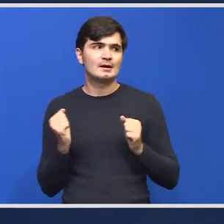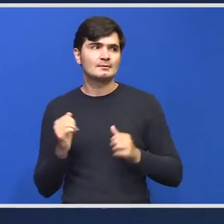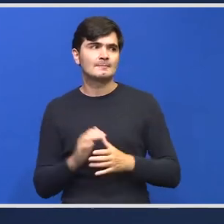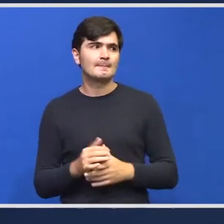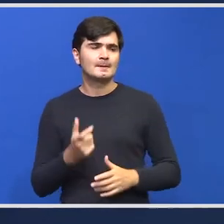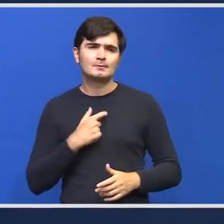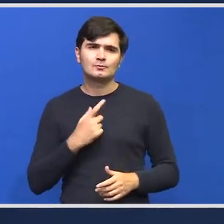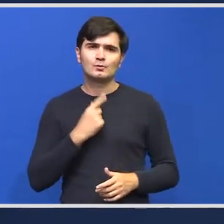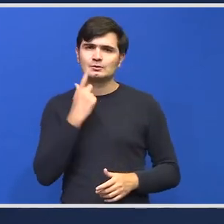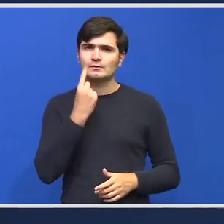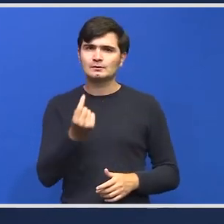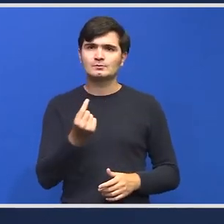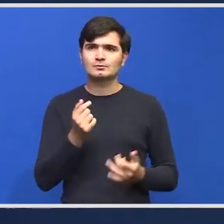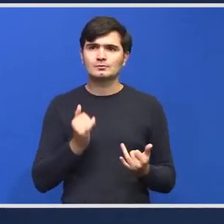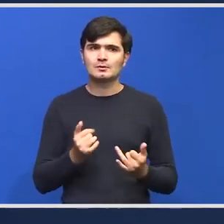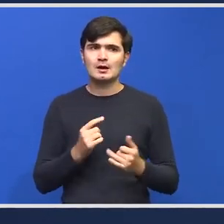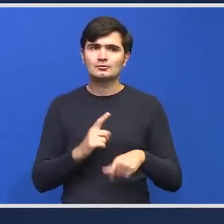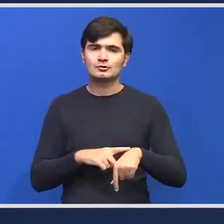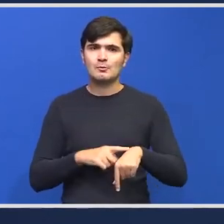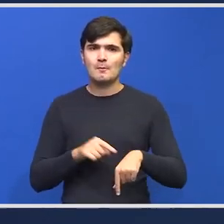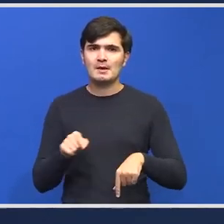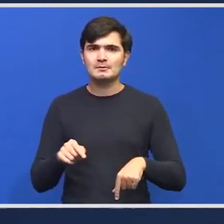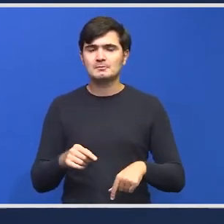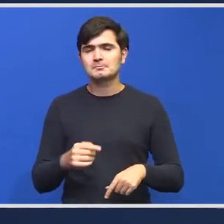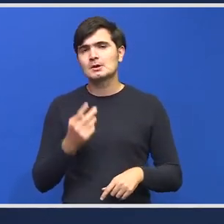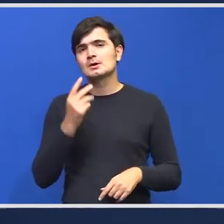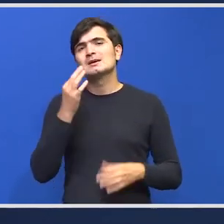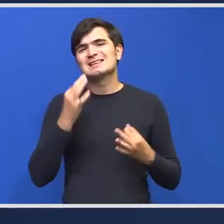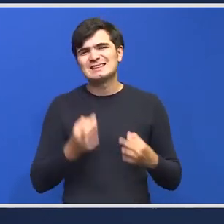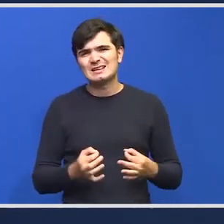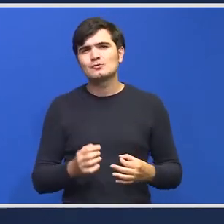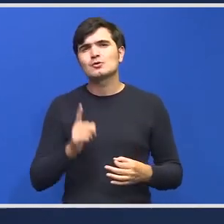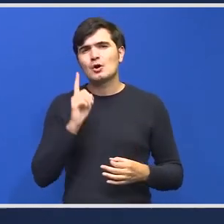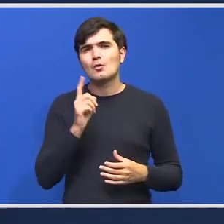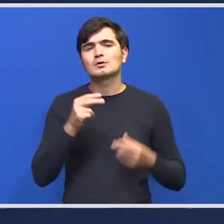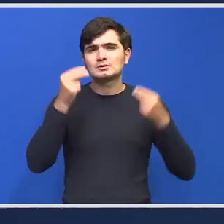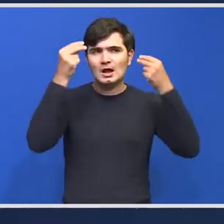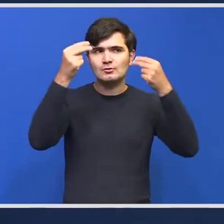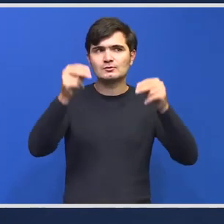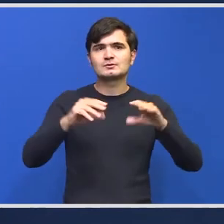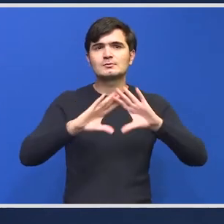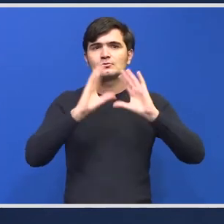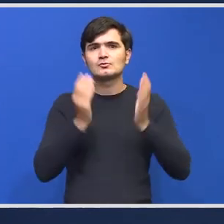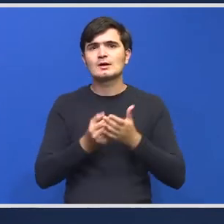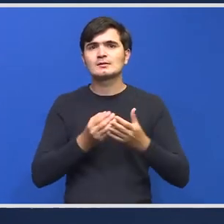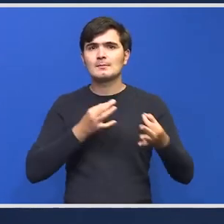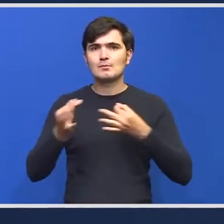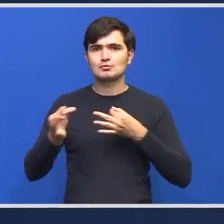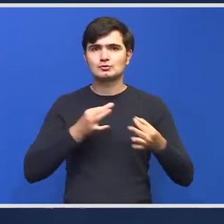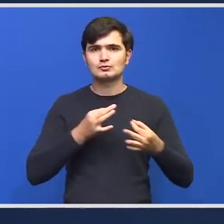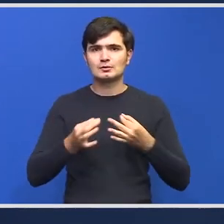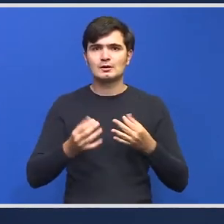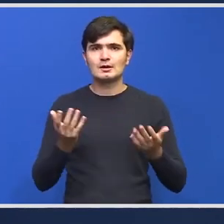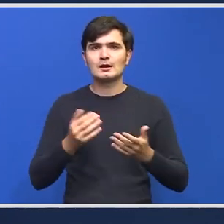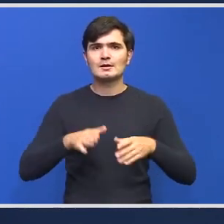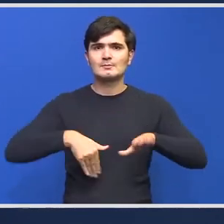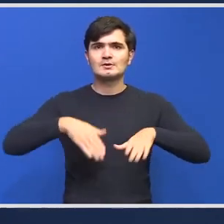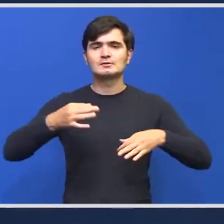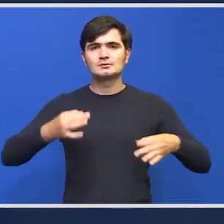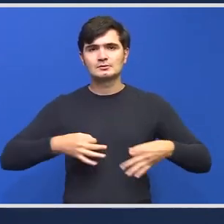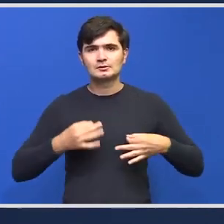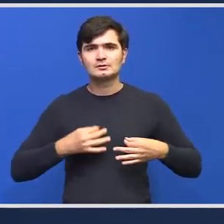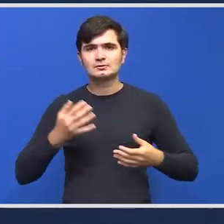nu vă pot răspunde în acest moment la asta cu siguranță se vor anunța toate măsurile pe care Ministerul